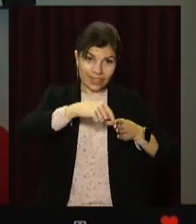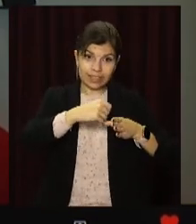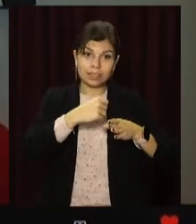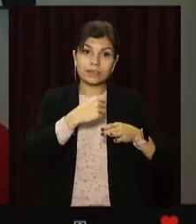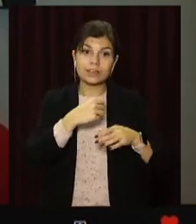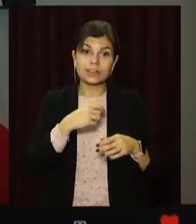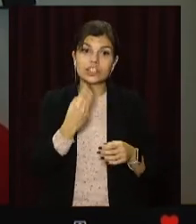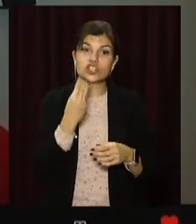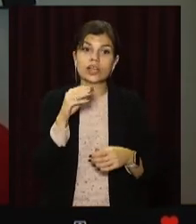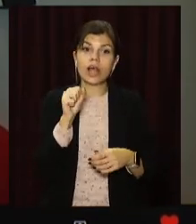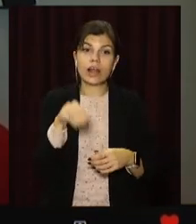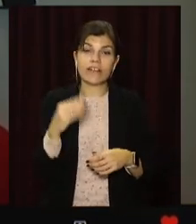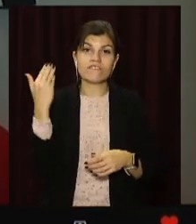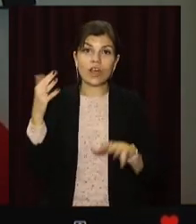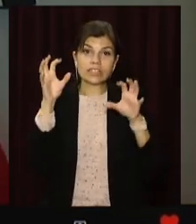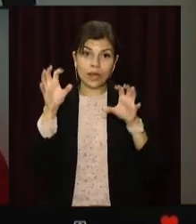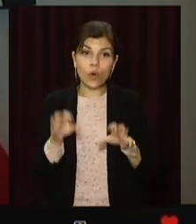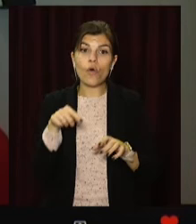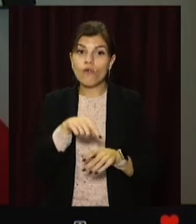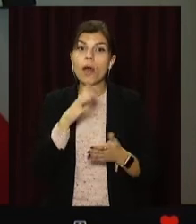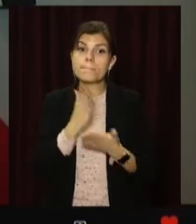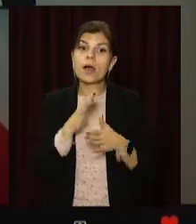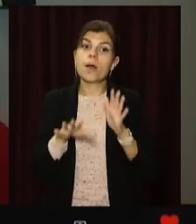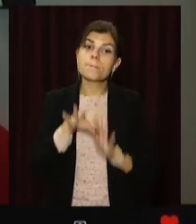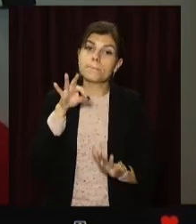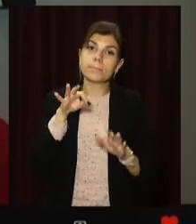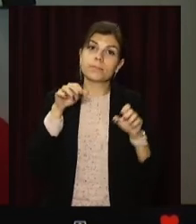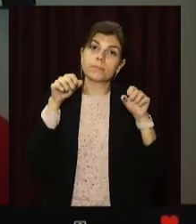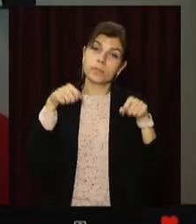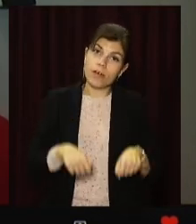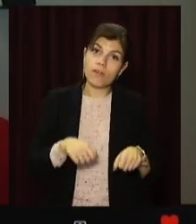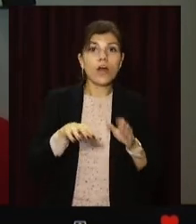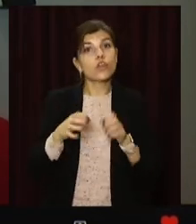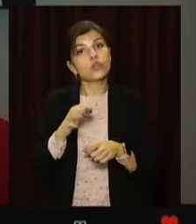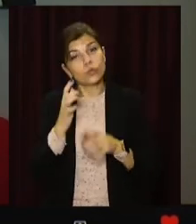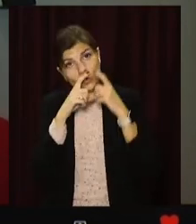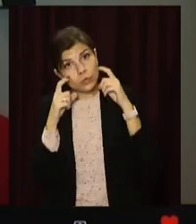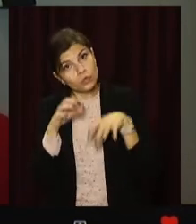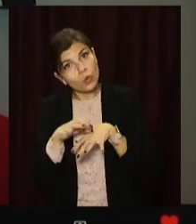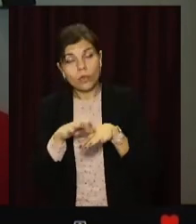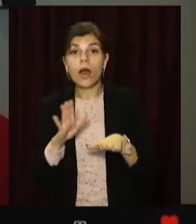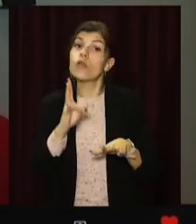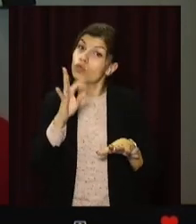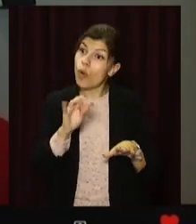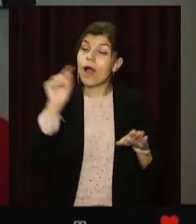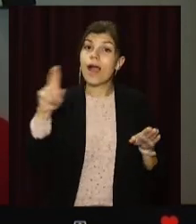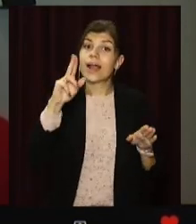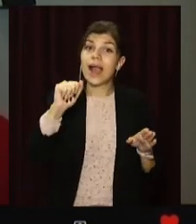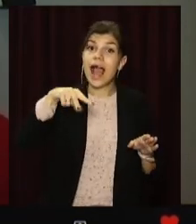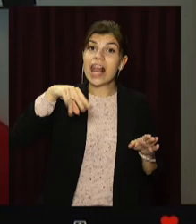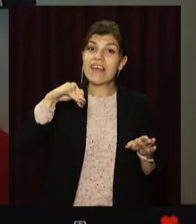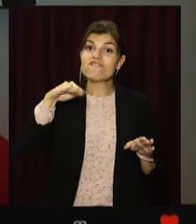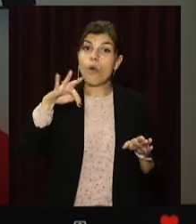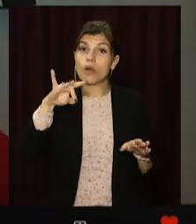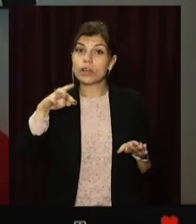штатському закону вони мають право обирати, носити чи не носити. То у Каліфорнії там строго, там